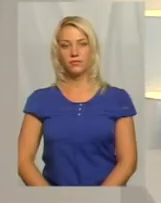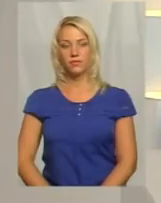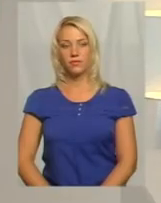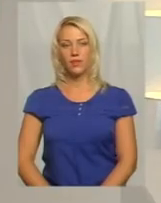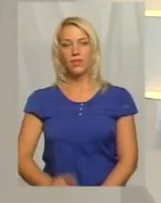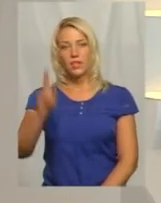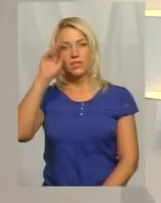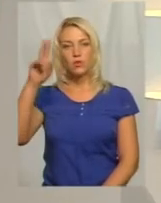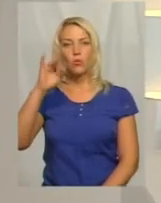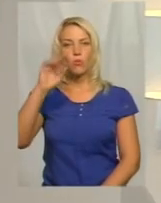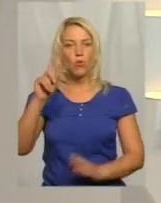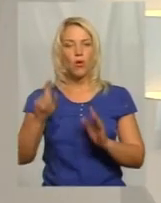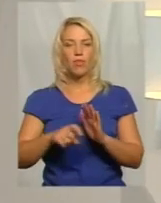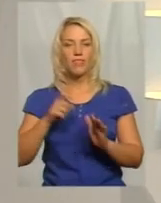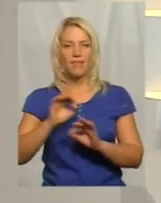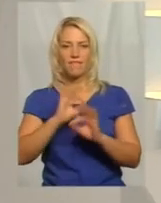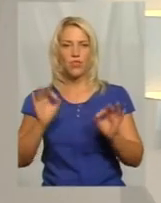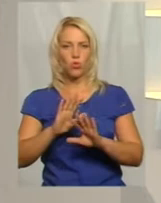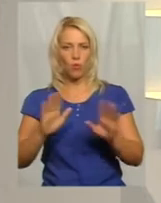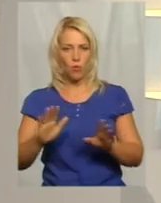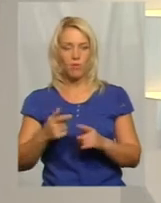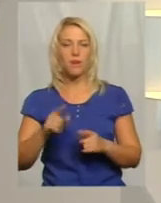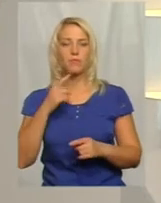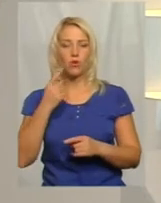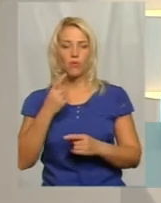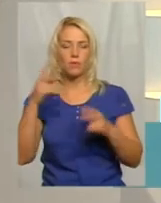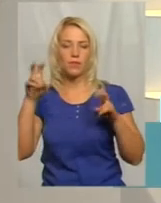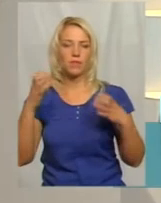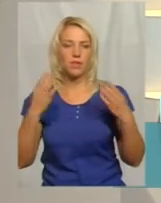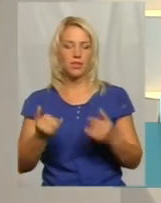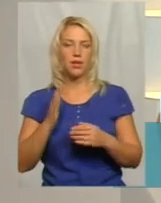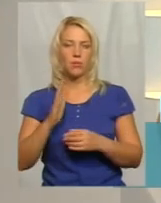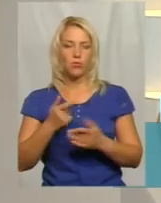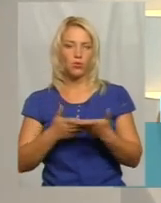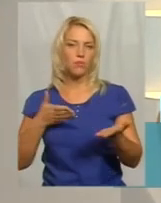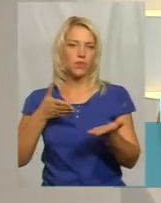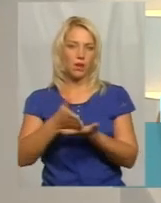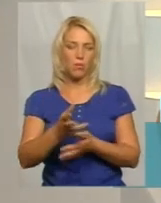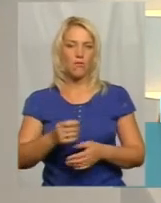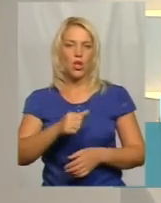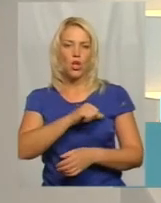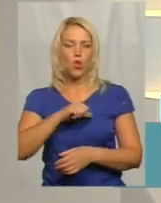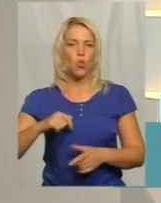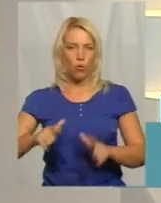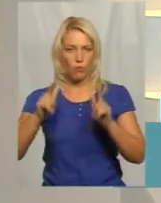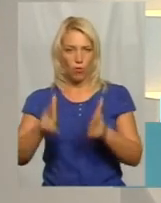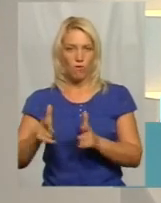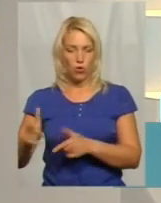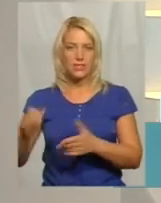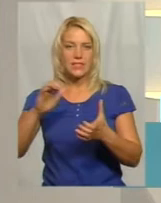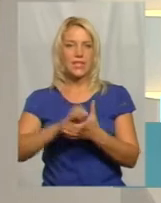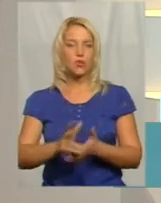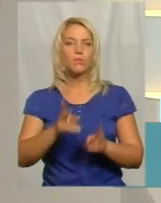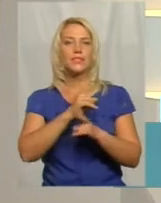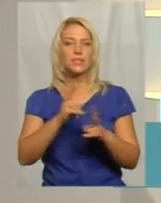Звідомими про невідоме. Говоримо нині у темі дня і розвивати її будемо у напрямку добровольчому. Знайомтесь із